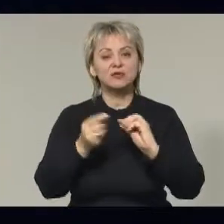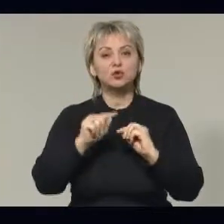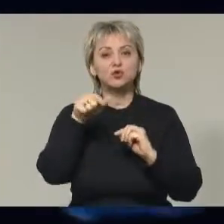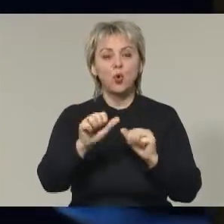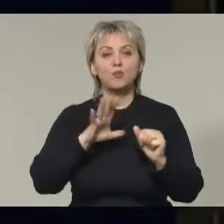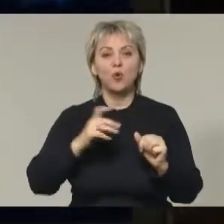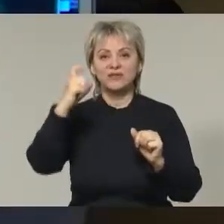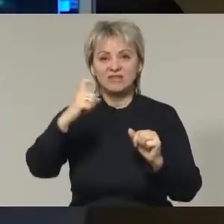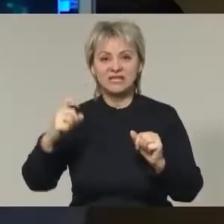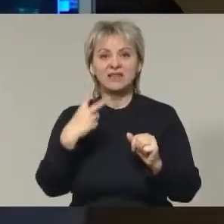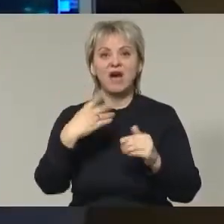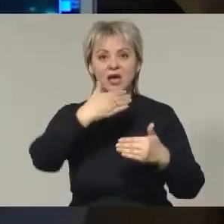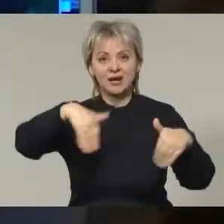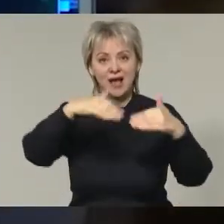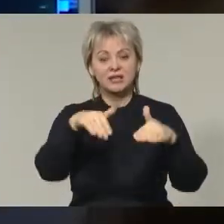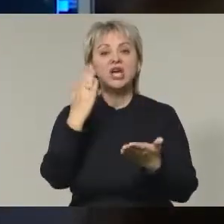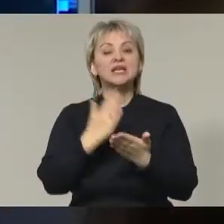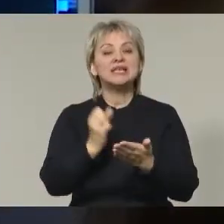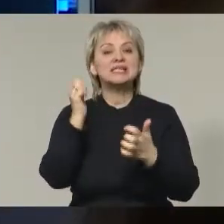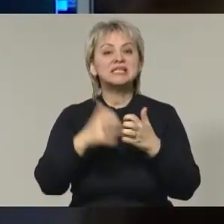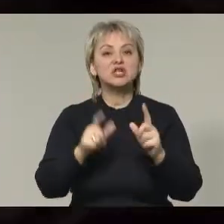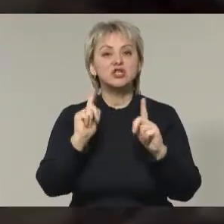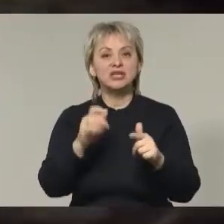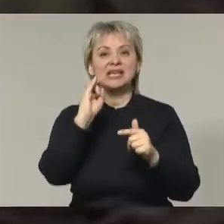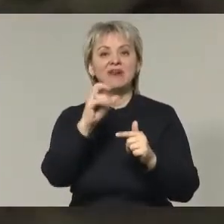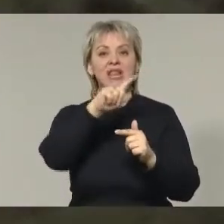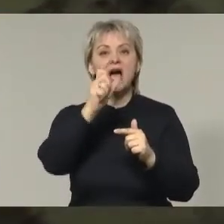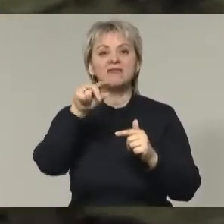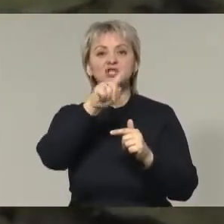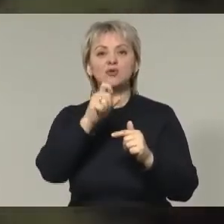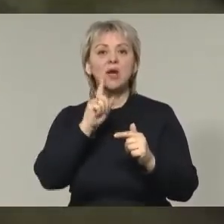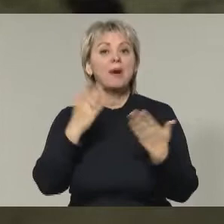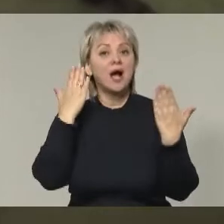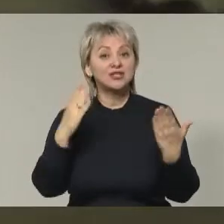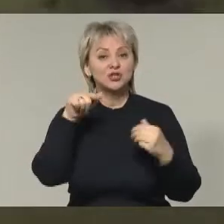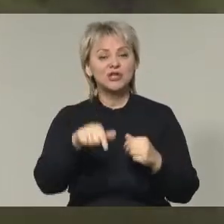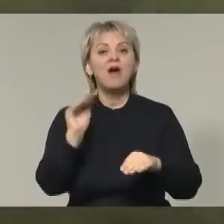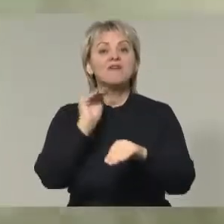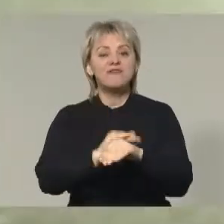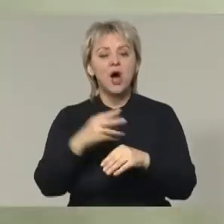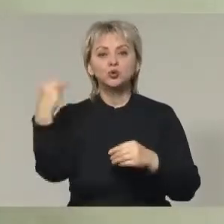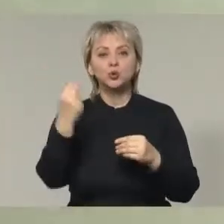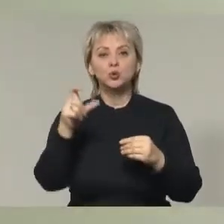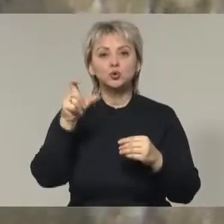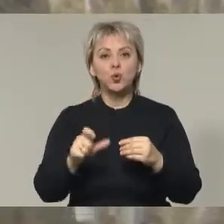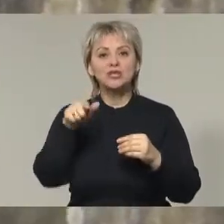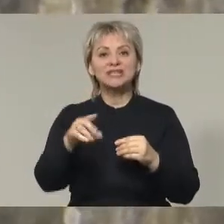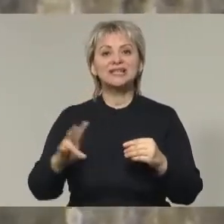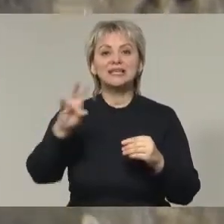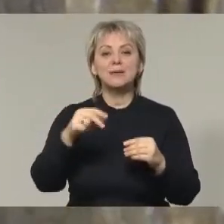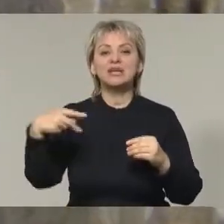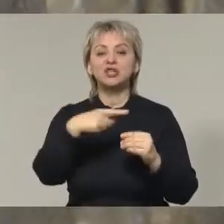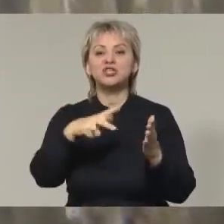могут висеть в два ряда. Есть ли среди них подлинники Ивана Ивазовского, пока неизвестно. Но факт. Художник-маринист в ноябре